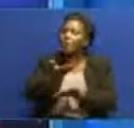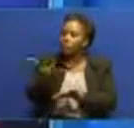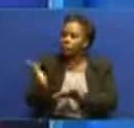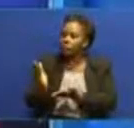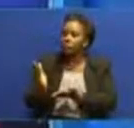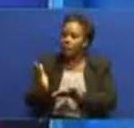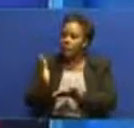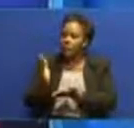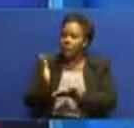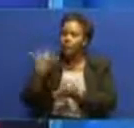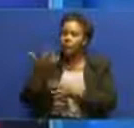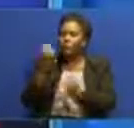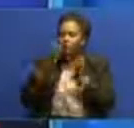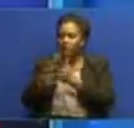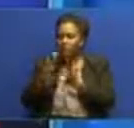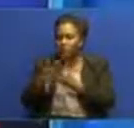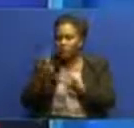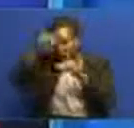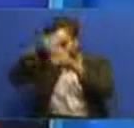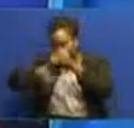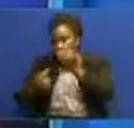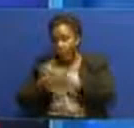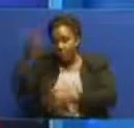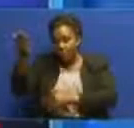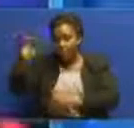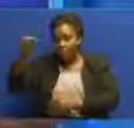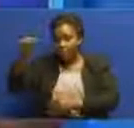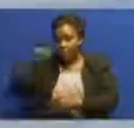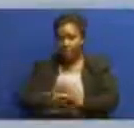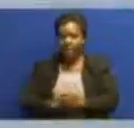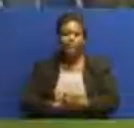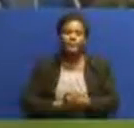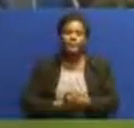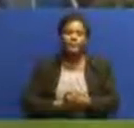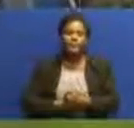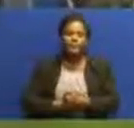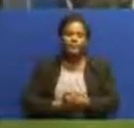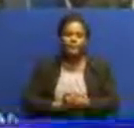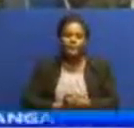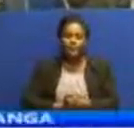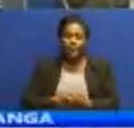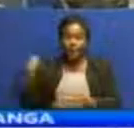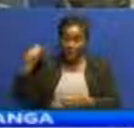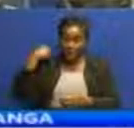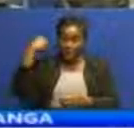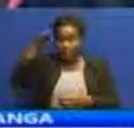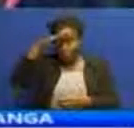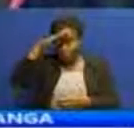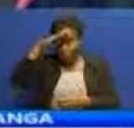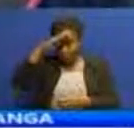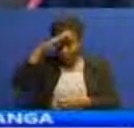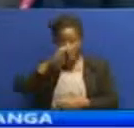anasimulia zaidi ripoti ifotaye ukutoka shinyanga mkuu wa jeshi la polisi hapa nchini IGP Simon Zero